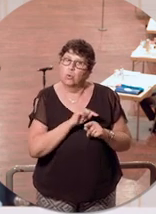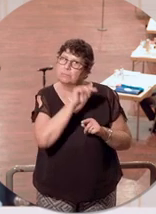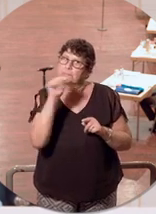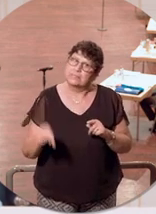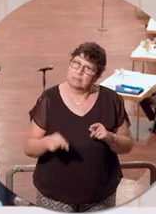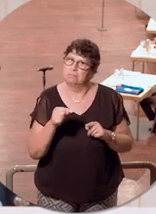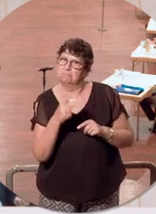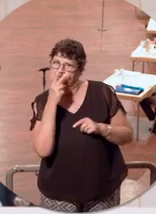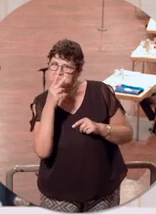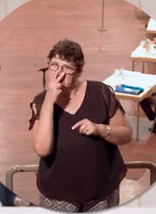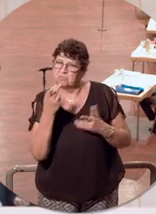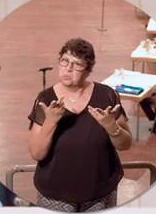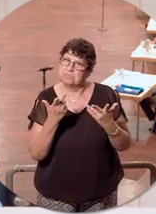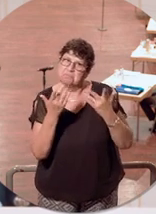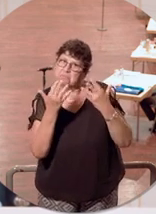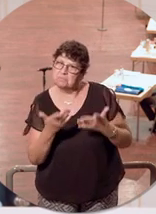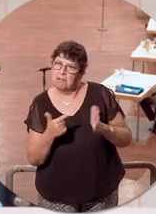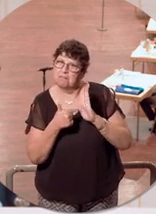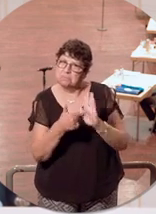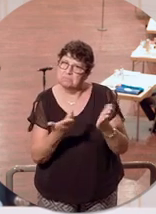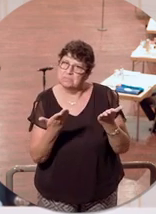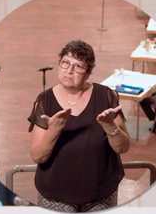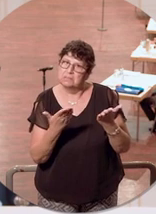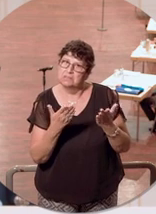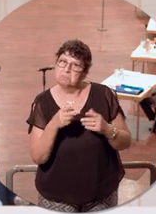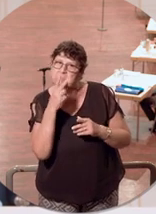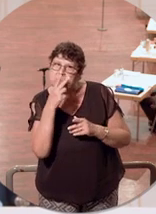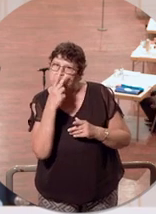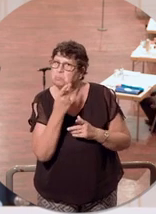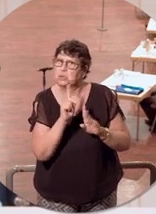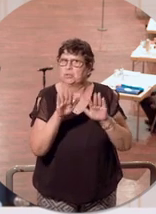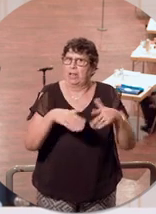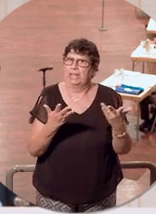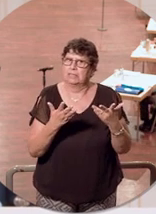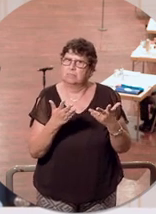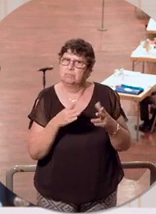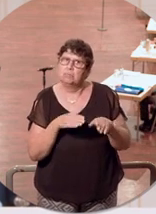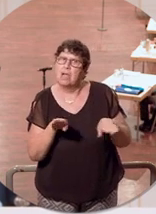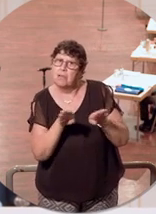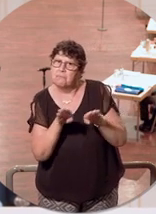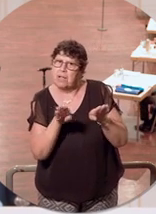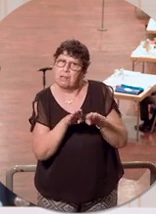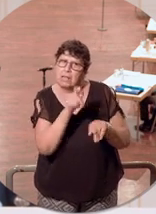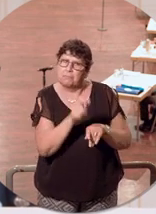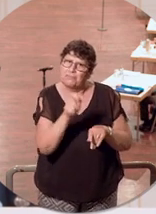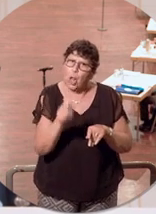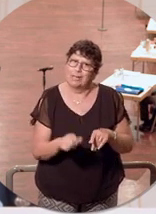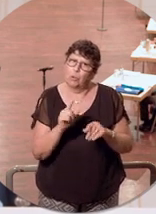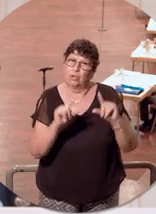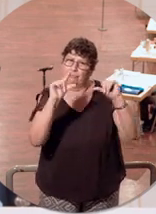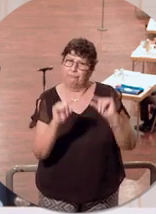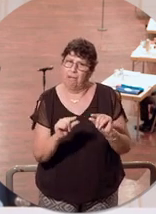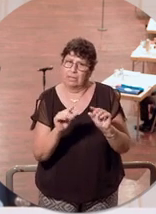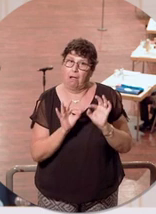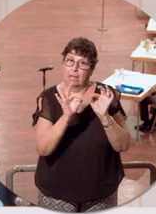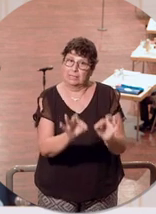Bilanz zu ziehen. Und die sieht, wie ich finde, durchaus nicht schlecht aus. Wir haben proportional zur Bevölkerung bisher weniger Infizierte